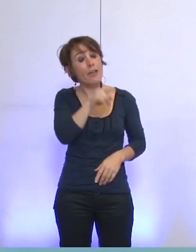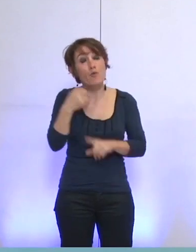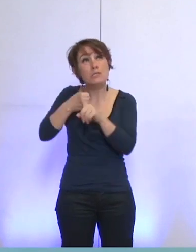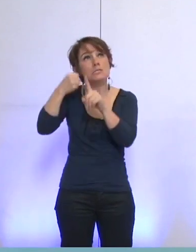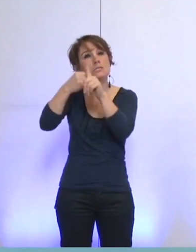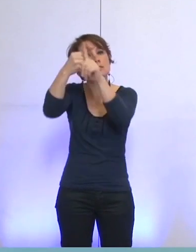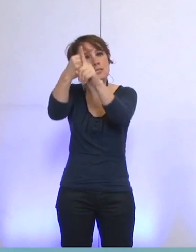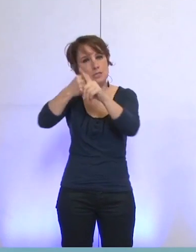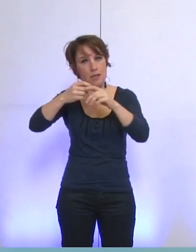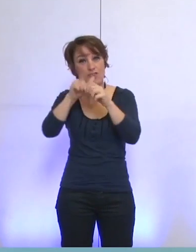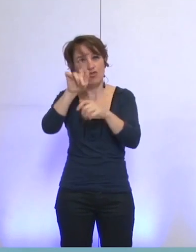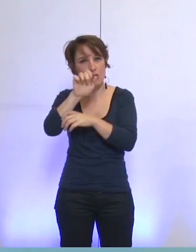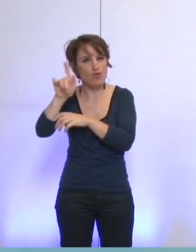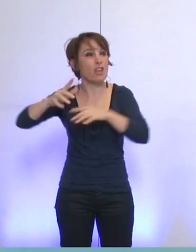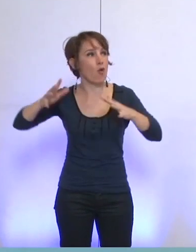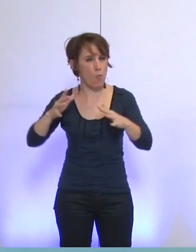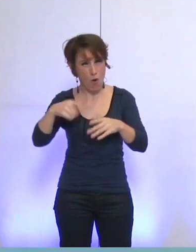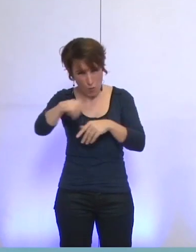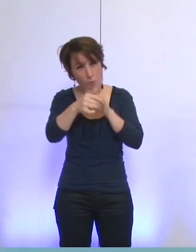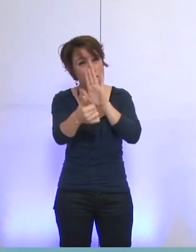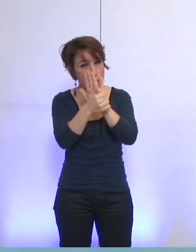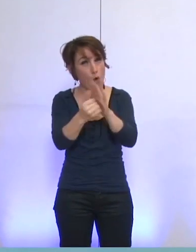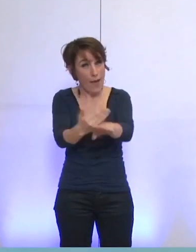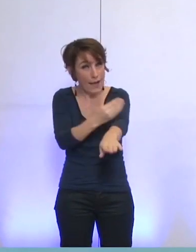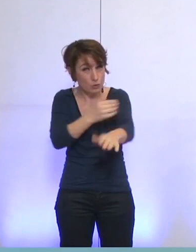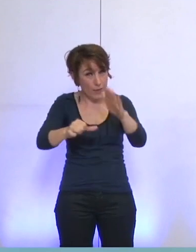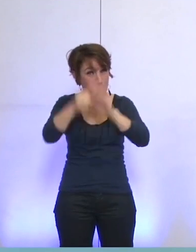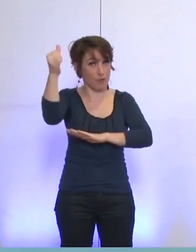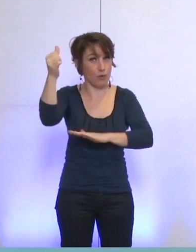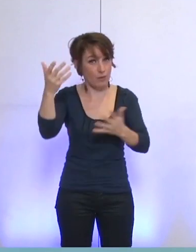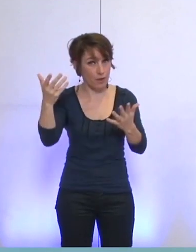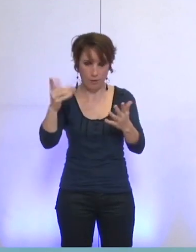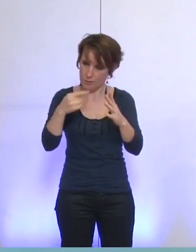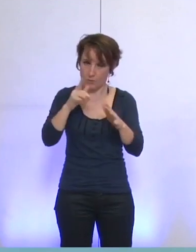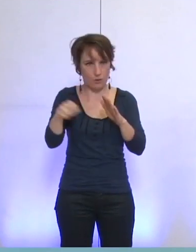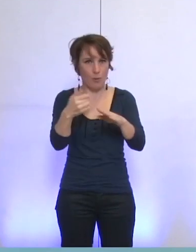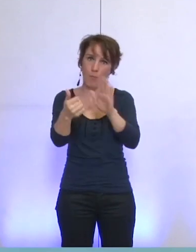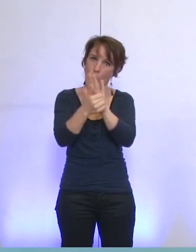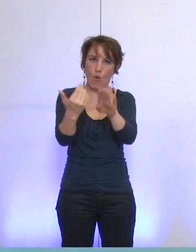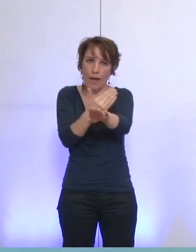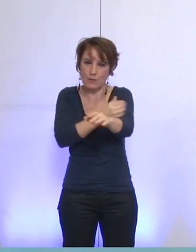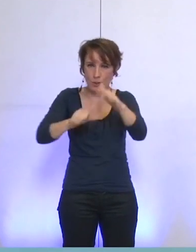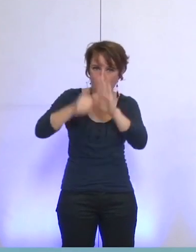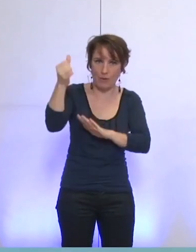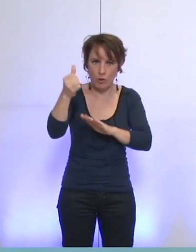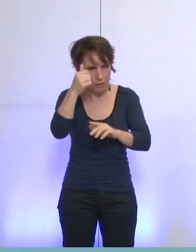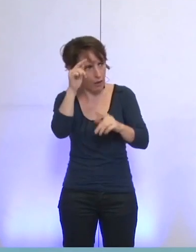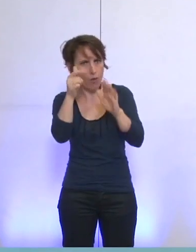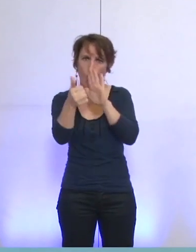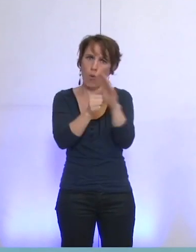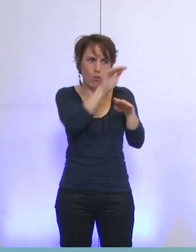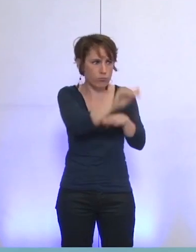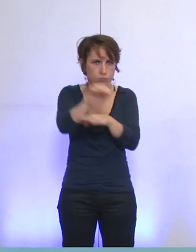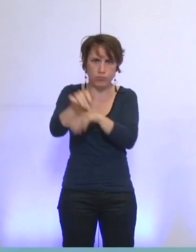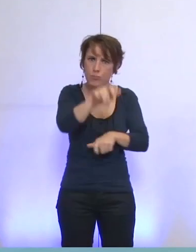alors que vous êtes actionnaire majoritaire et que vous avez un rôle en tant qu'actionnaire majoritaire en ce qui concerne le personnel ? Aujourd'hui, les